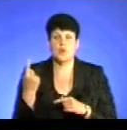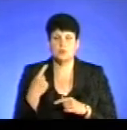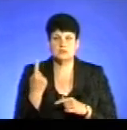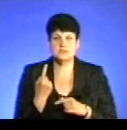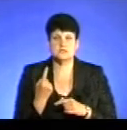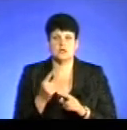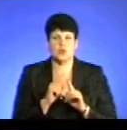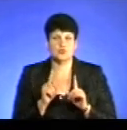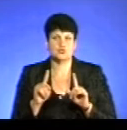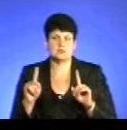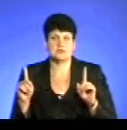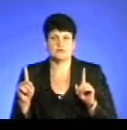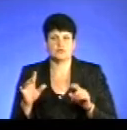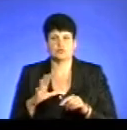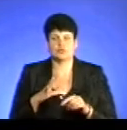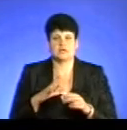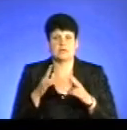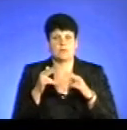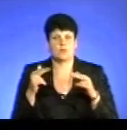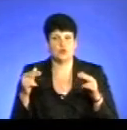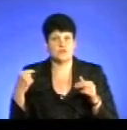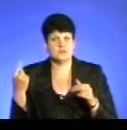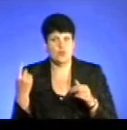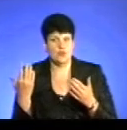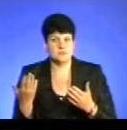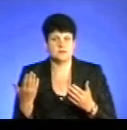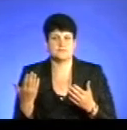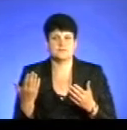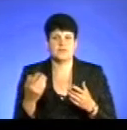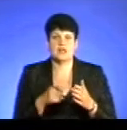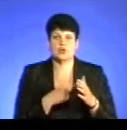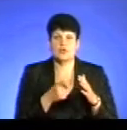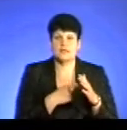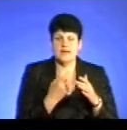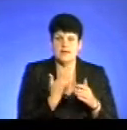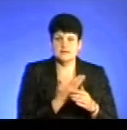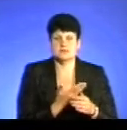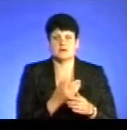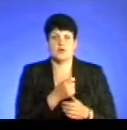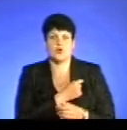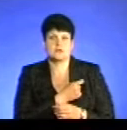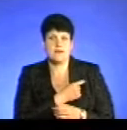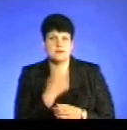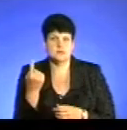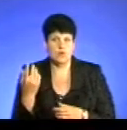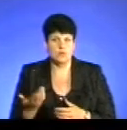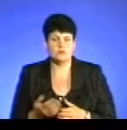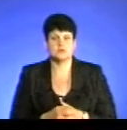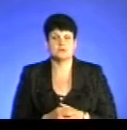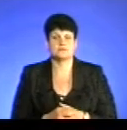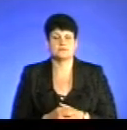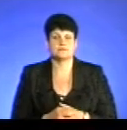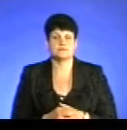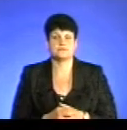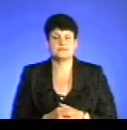Особливо це була Дніпропетровська, Донецька, Одеська області і так далі. І